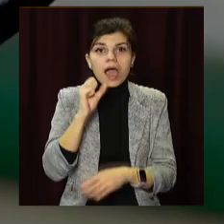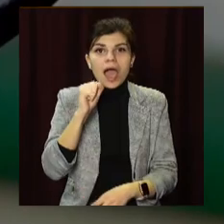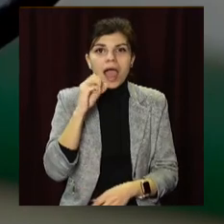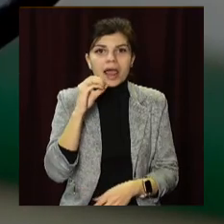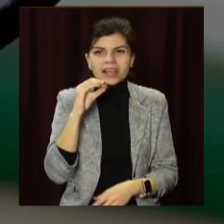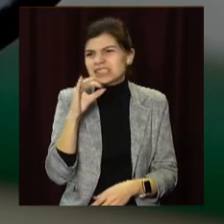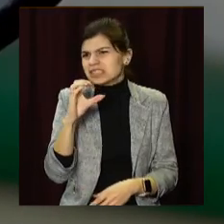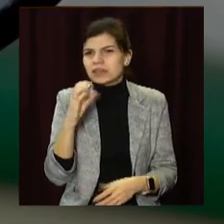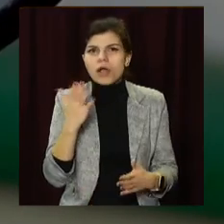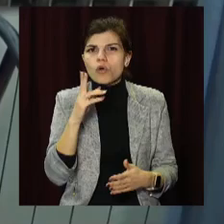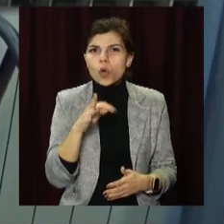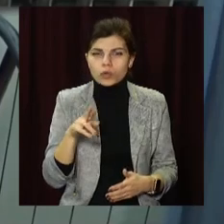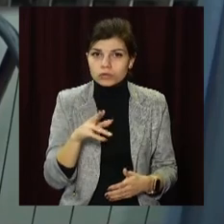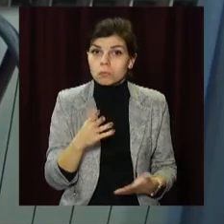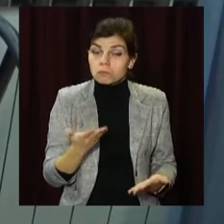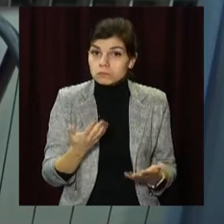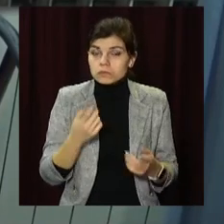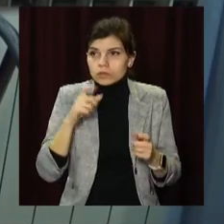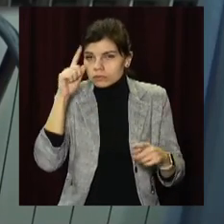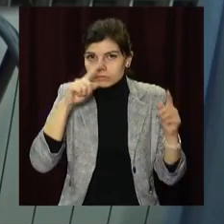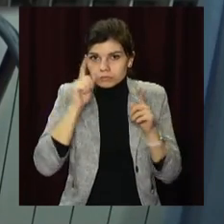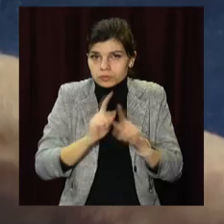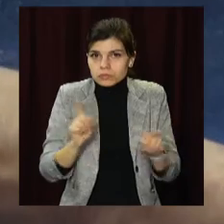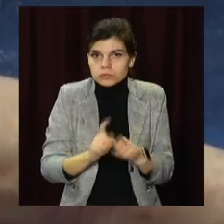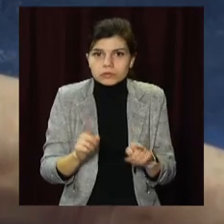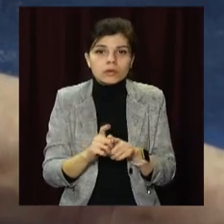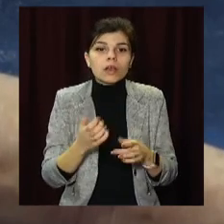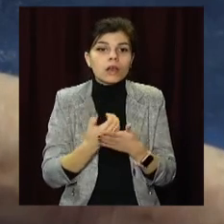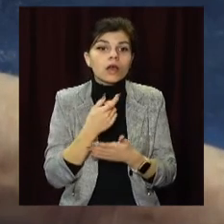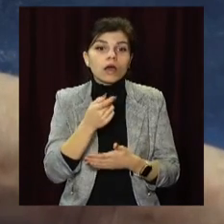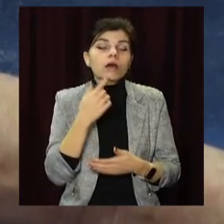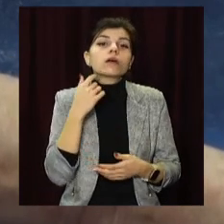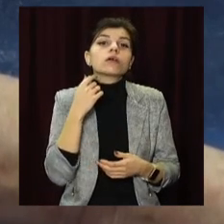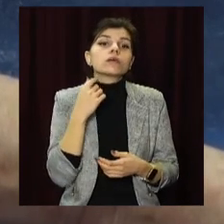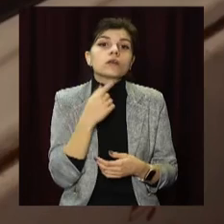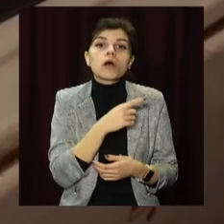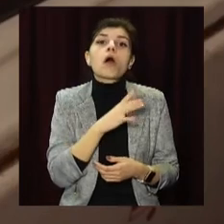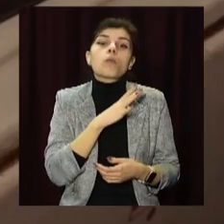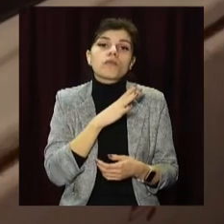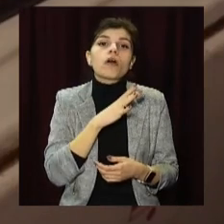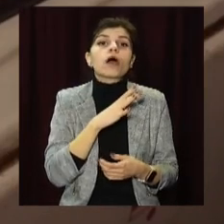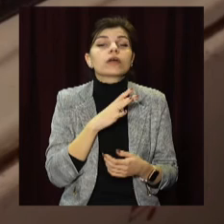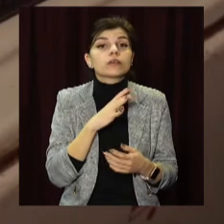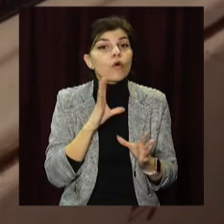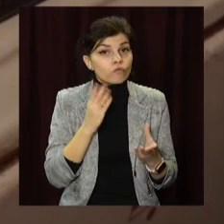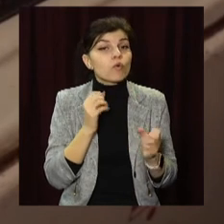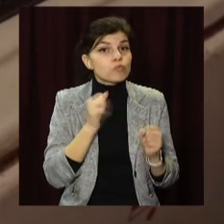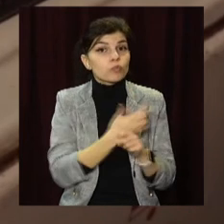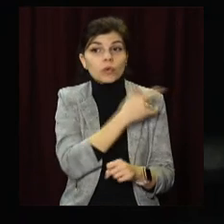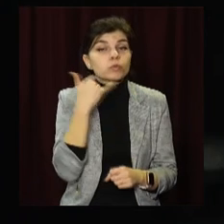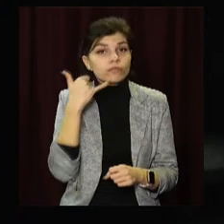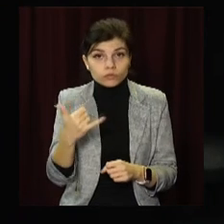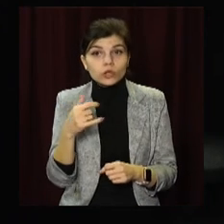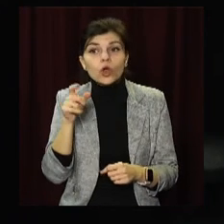вдаватися до брудних прийомів. У крайньому випадку зателефонують та запитають, чому не задовольнили послуги. Мовляв, постачальники зрозуміли,